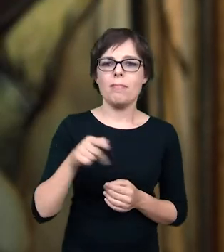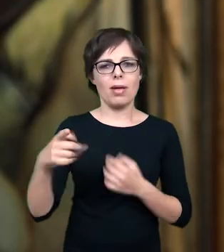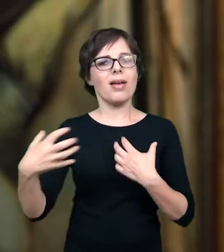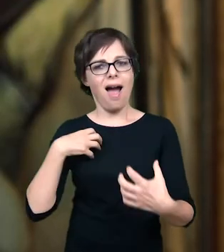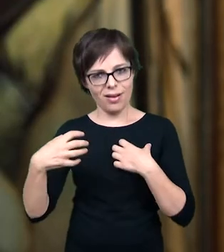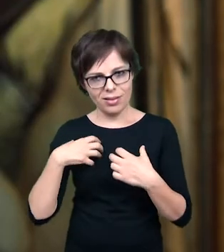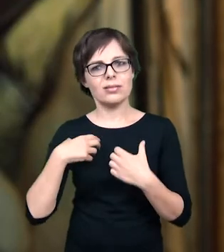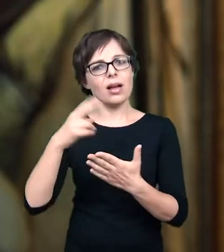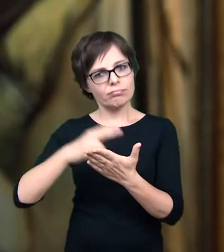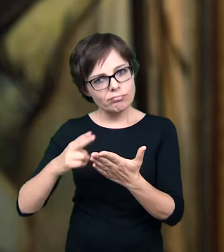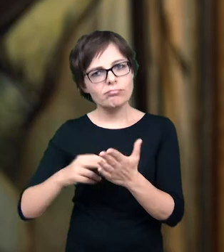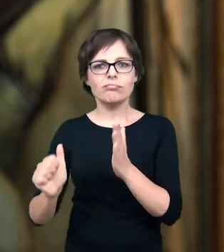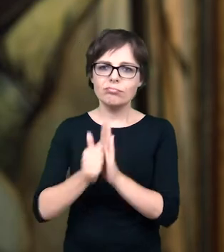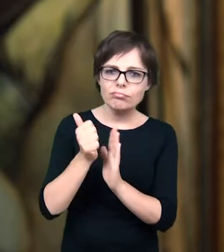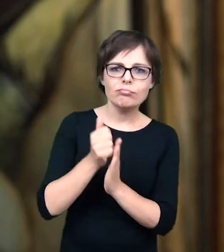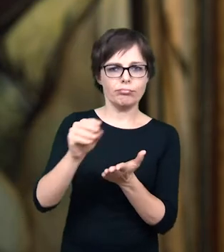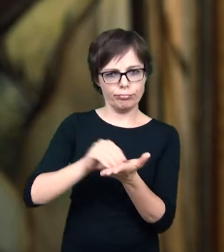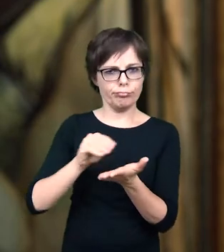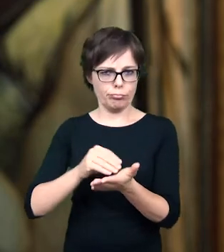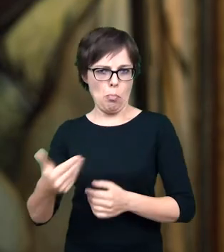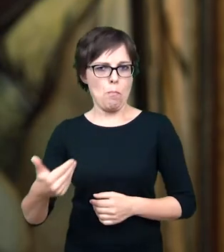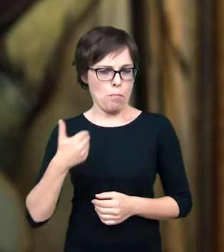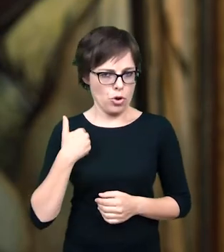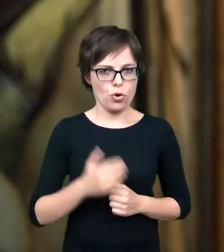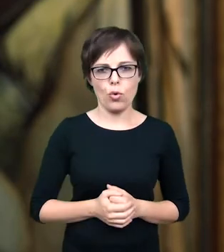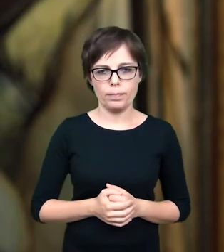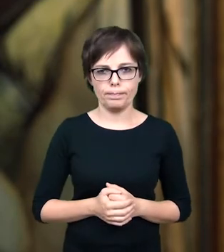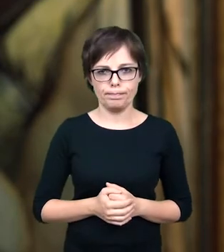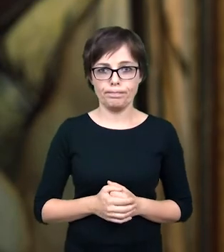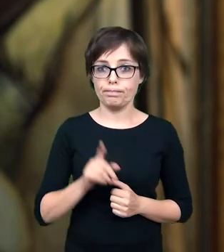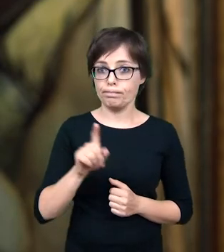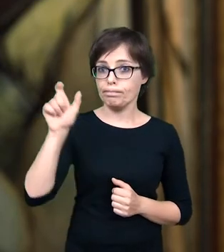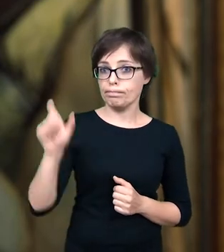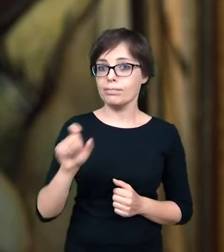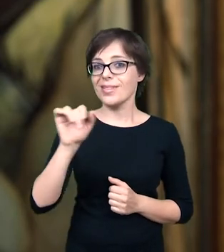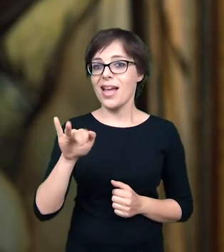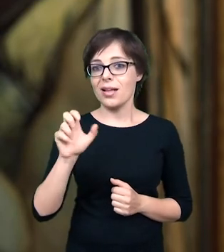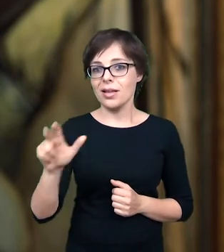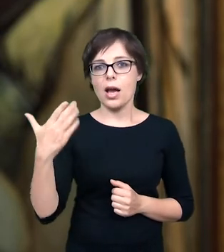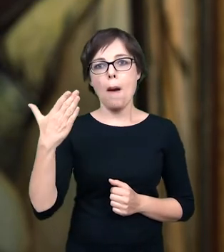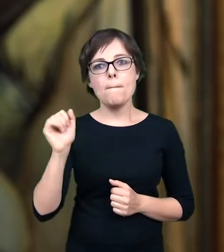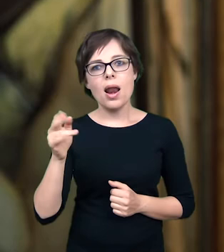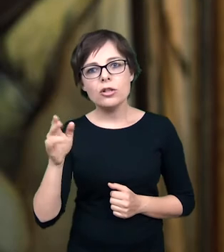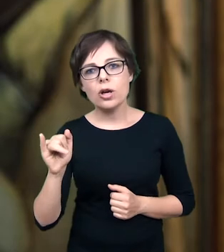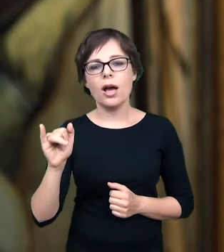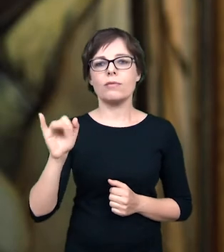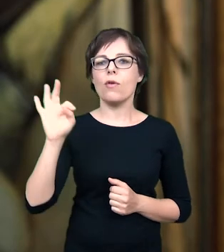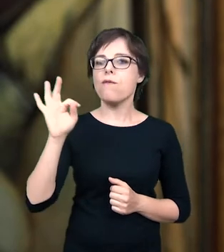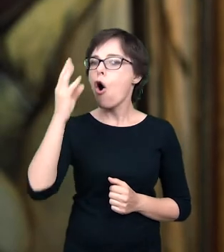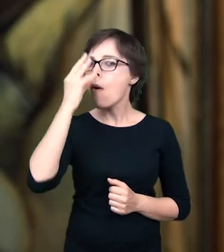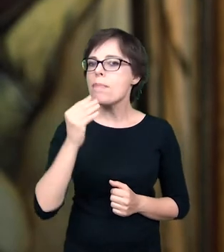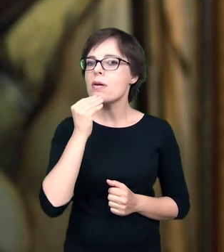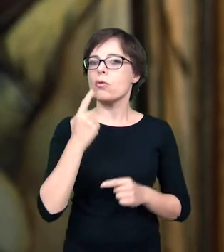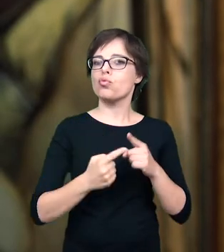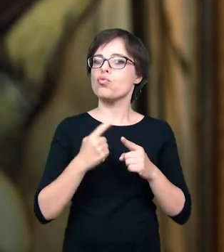artystów, powraca właśnie w takim trochę dziwnym, trochę nietypowym, można powiedzieć, w